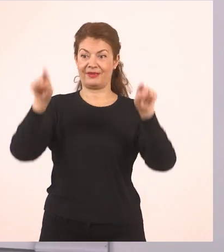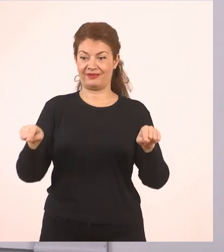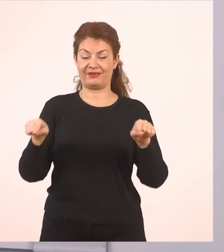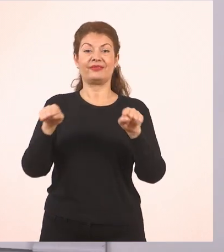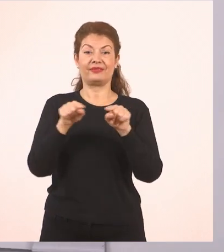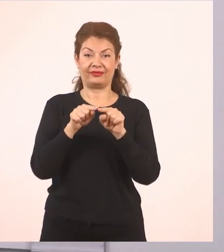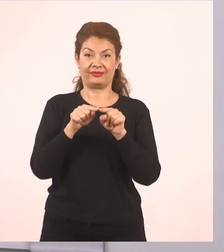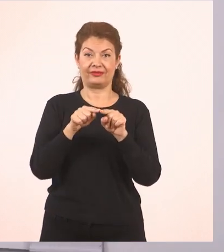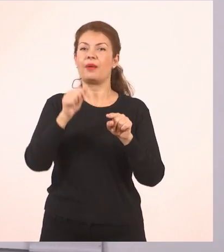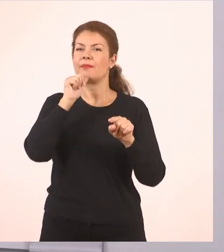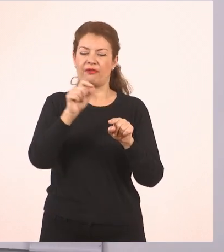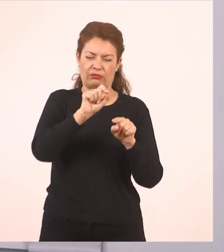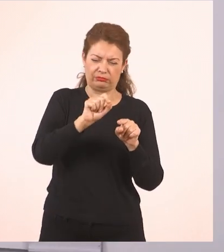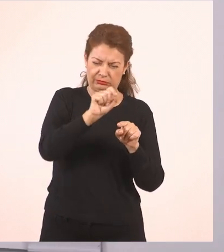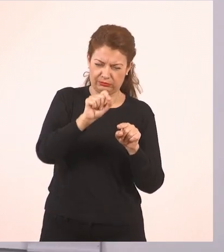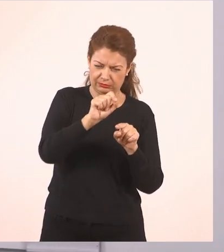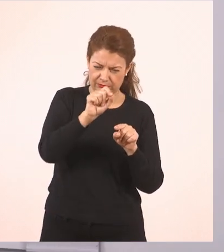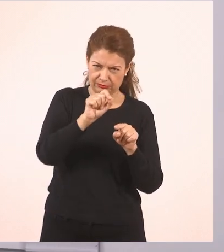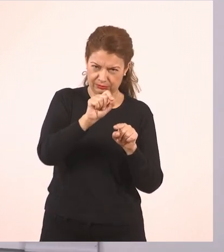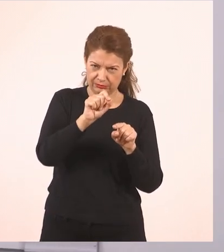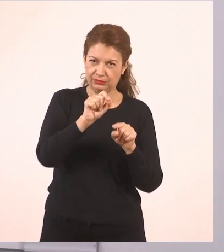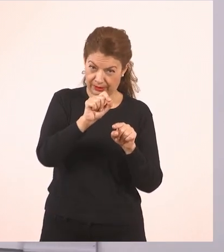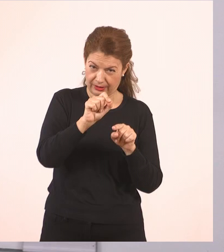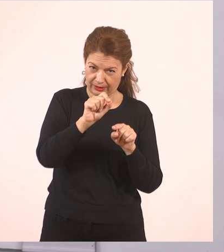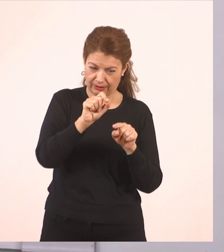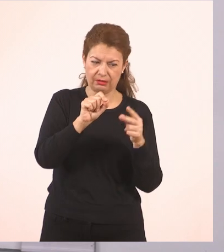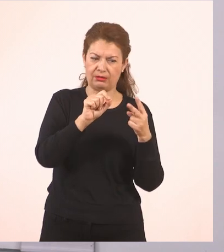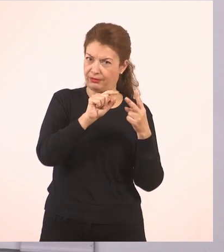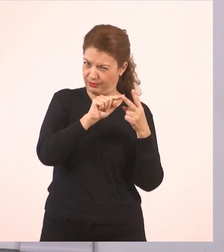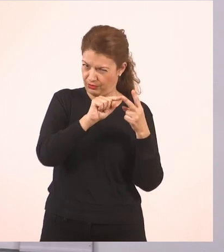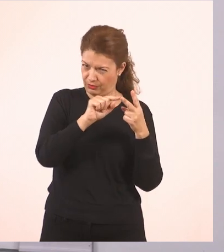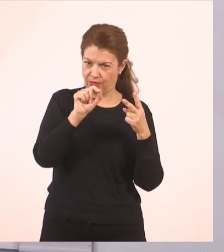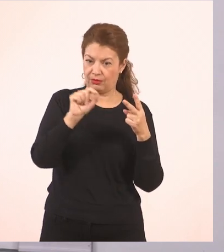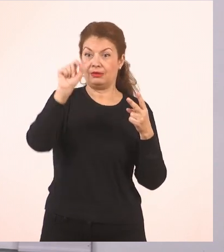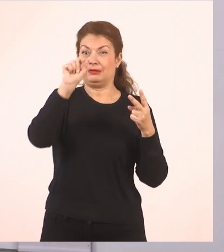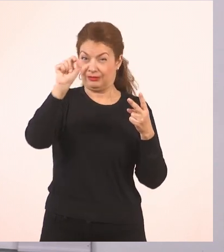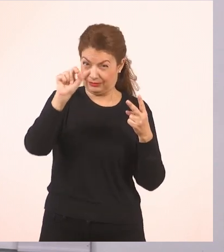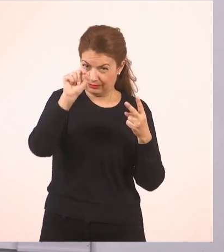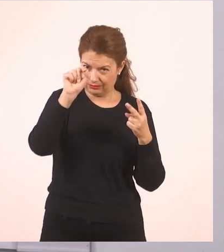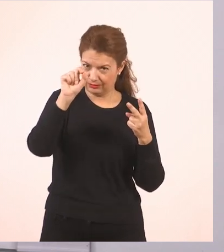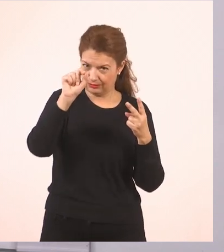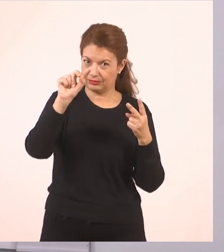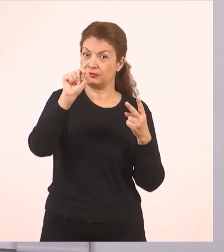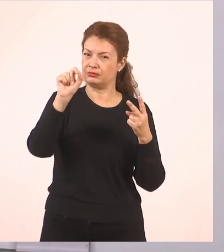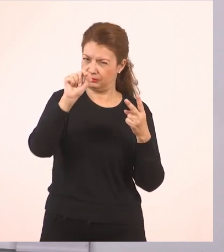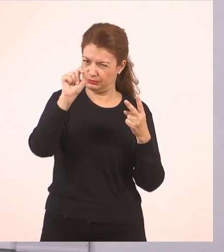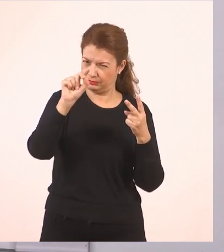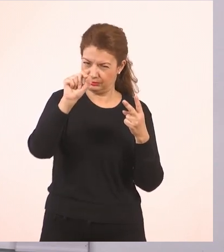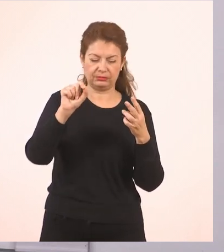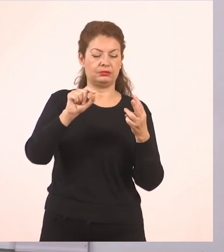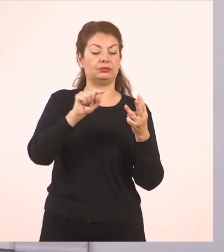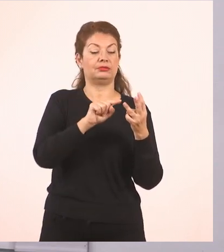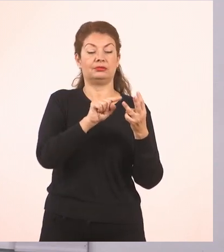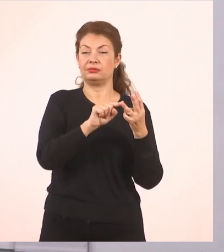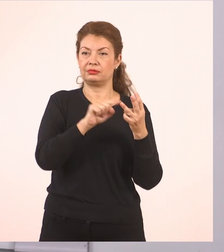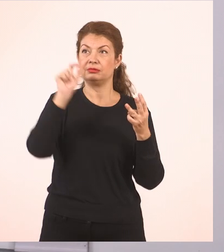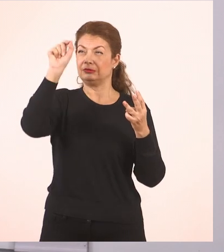Έναν, μοβ. Δεύτερο, φουξιά. Ναι, έτσι θα το πω. Τρίτο,